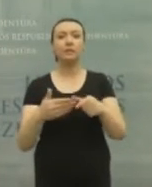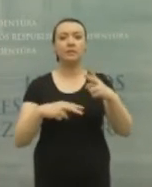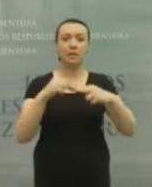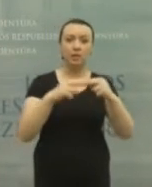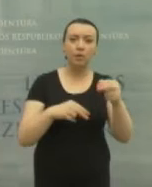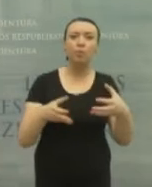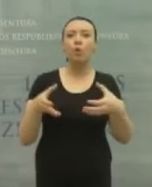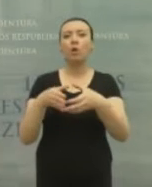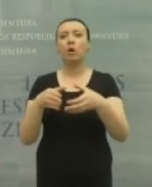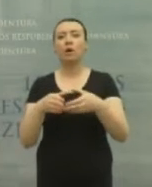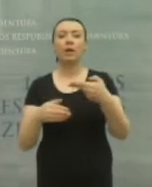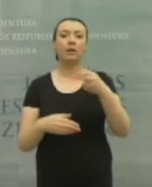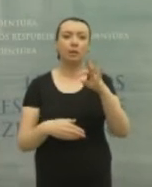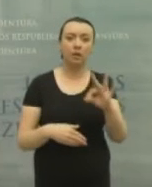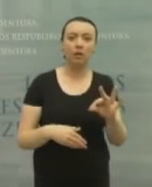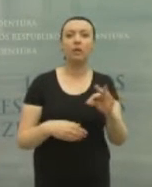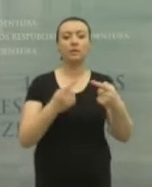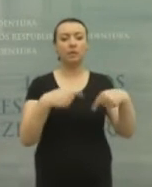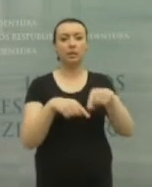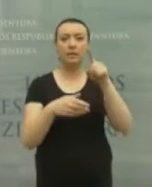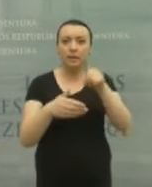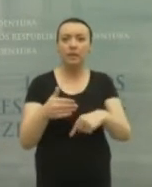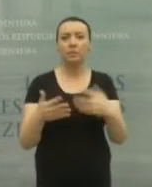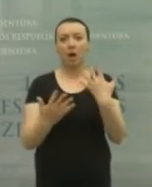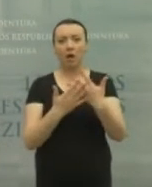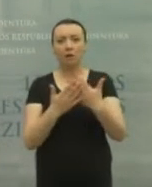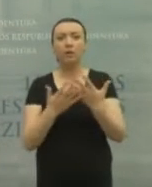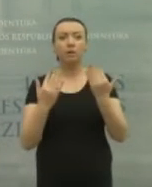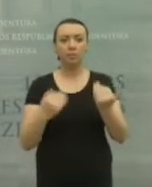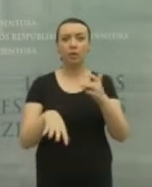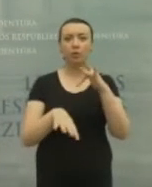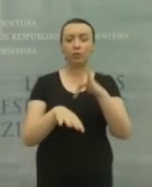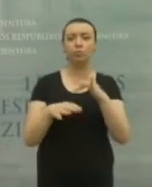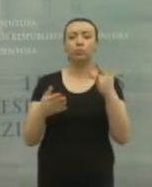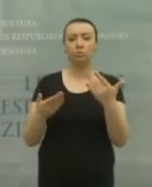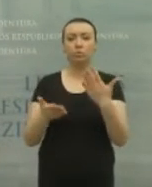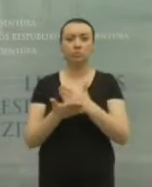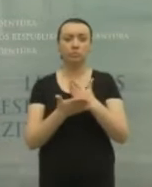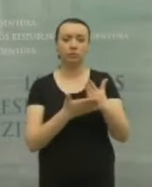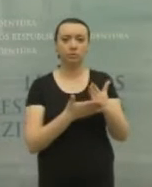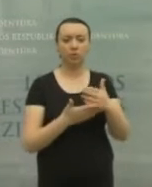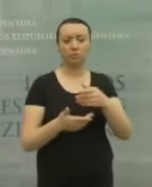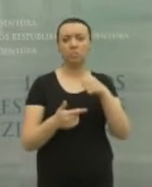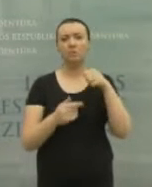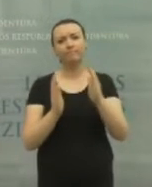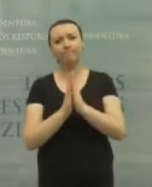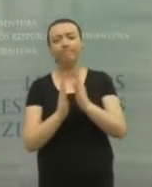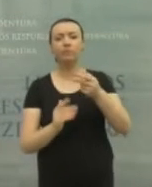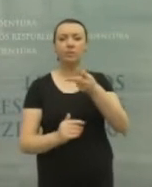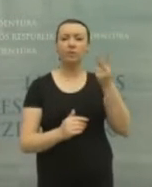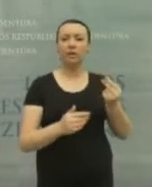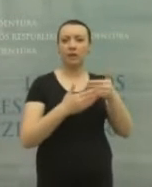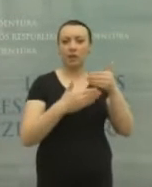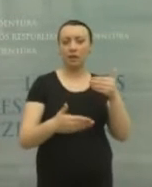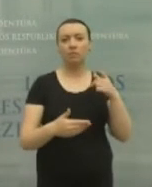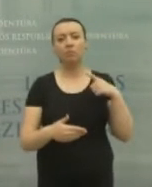statybos organizacijų, nekilnojimo turto organizacijų, kurios jau dabar atsilėpiai tą kvietimą, kurį išplatinau prieš keletą dienų,